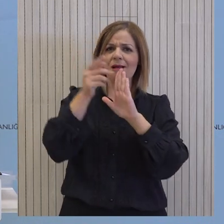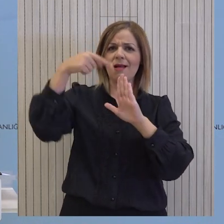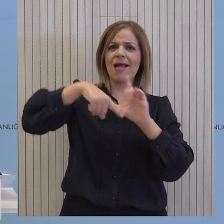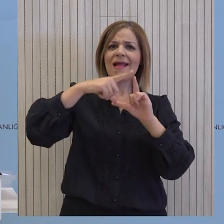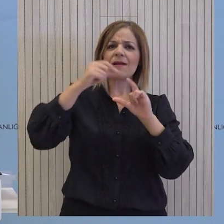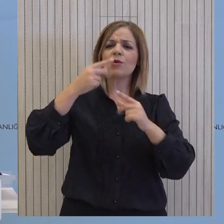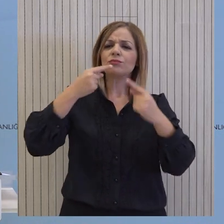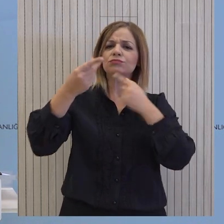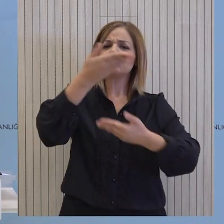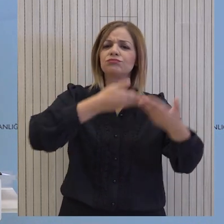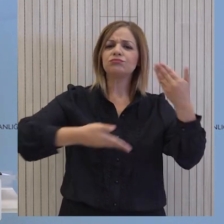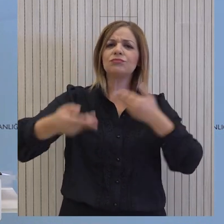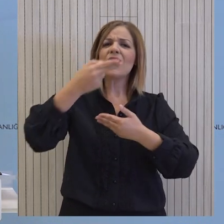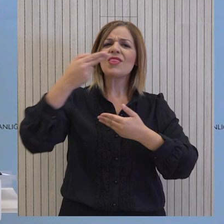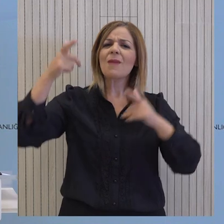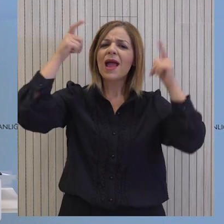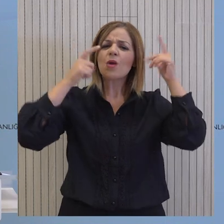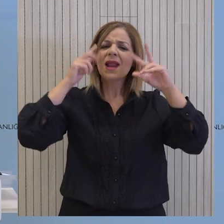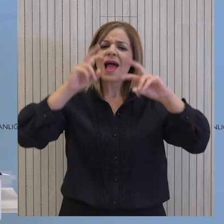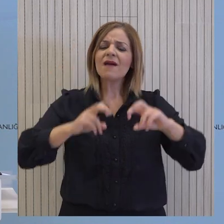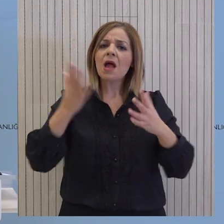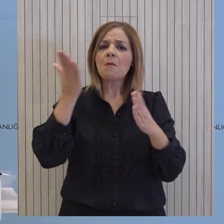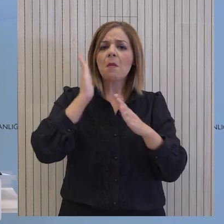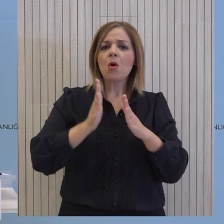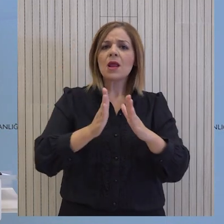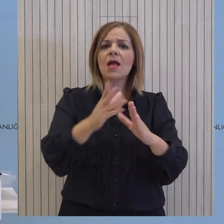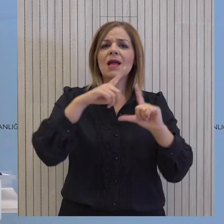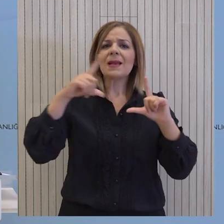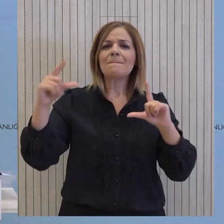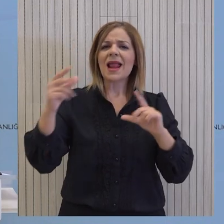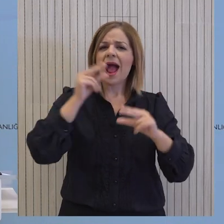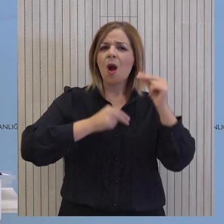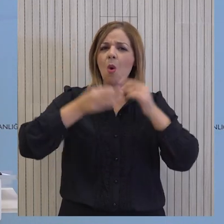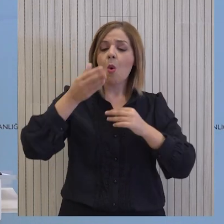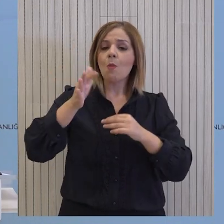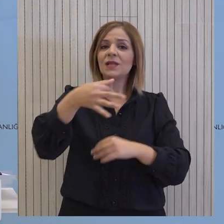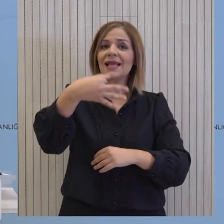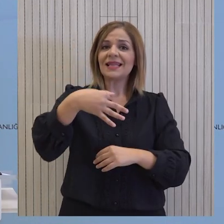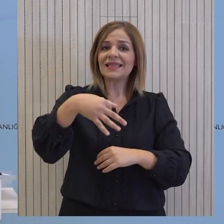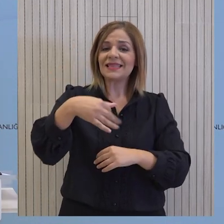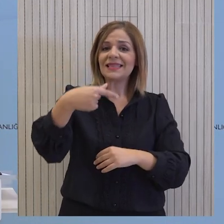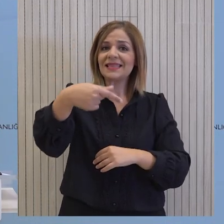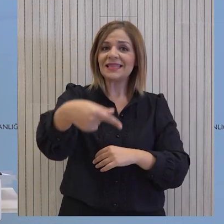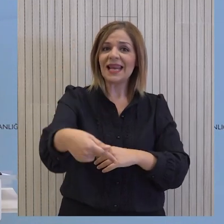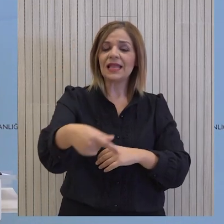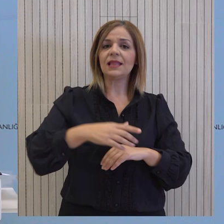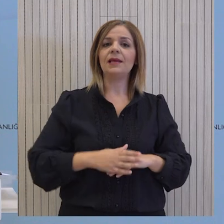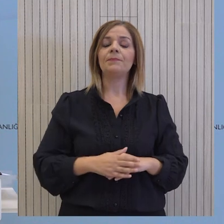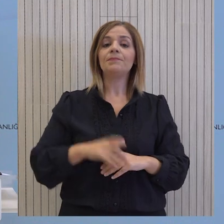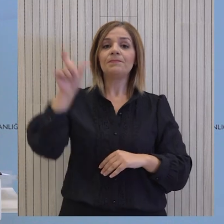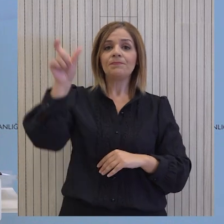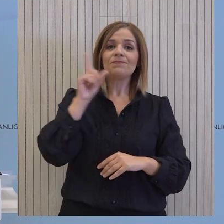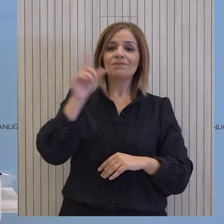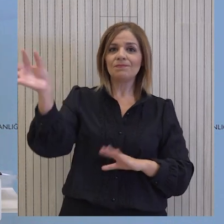Γραμματέα του Οργανισμού Ηνωμένων Εθνών για το Κυπριακό την 3η 30 Ιανουαρίου. Ο διορισμός προσωπικής απεσταλμένης από τον Γενικό Γραμματέα των Ηνωμένων